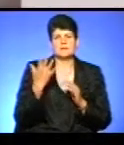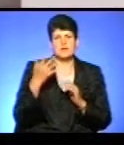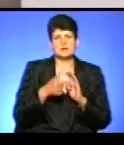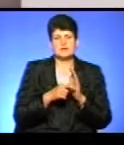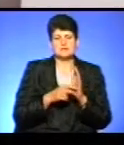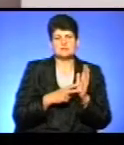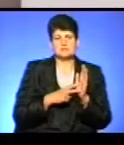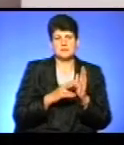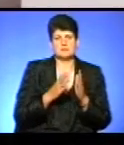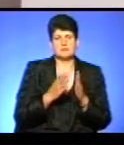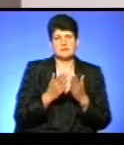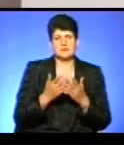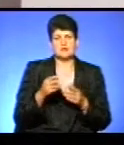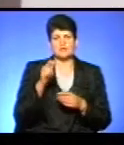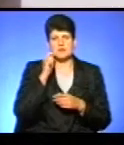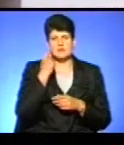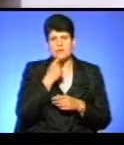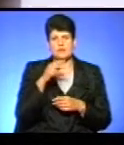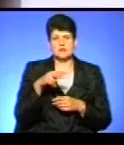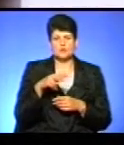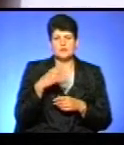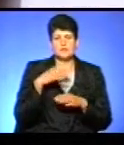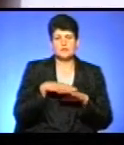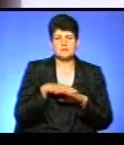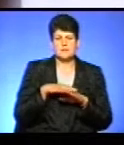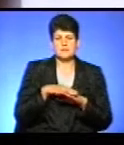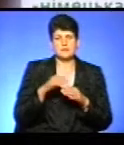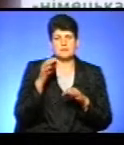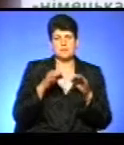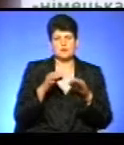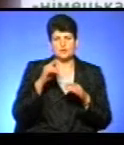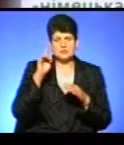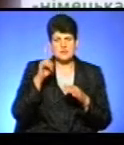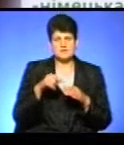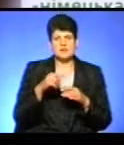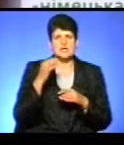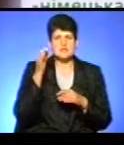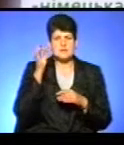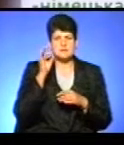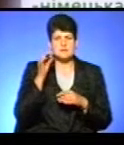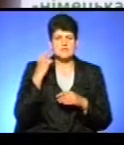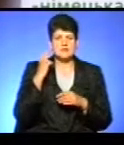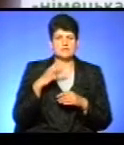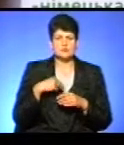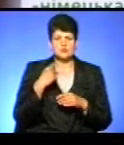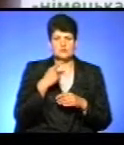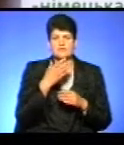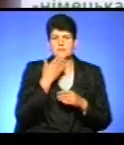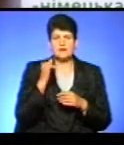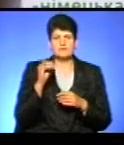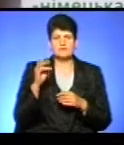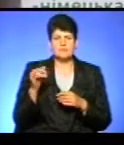Українська мова та література, математика, основи здоров'я, природознавство, німецька та французька мови. Нема з інформатики,